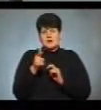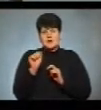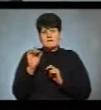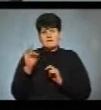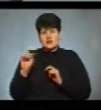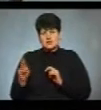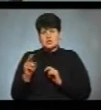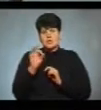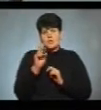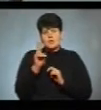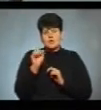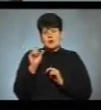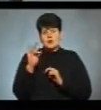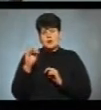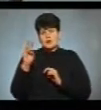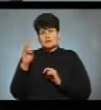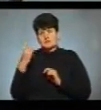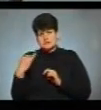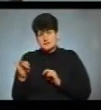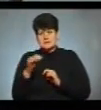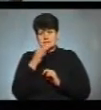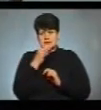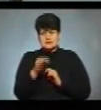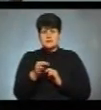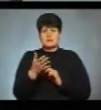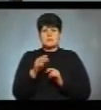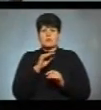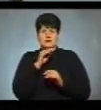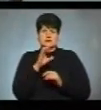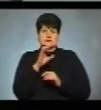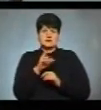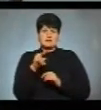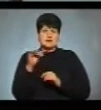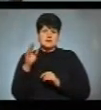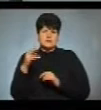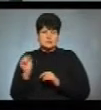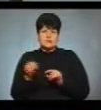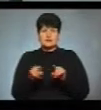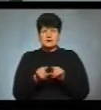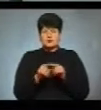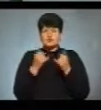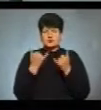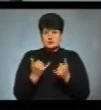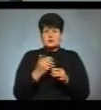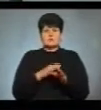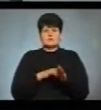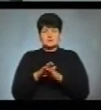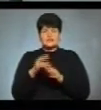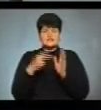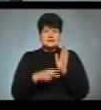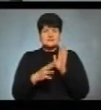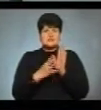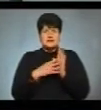та Андрій Окаринський, повідомила професор кафедри ботаніки і зоології Світлана Пида. Зазначу, сьогодні виповнилося 79